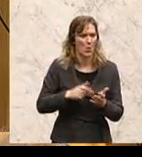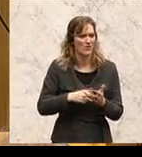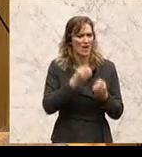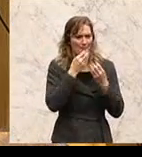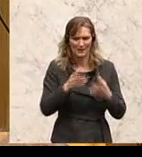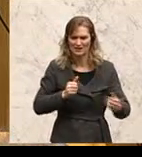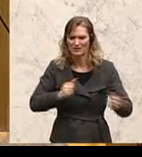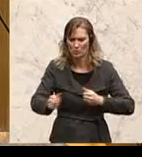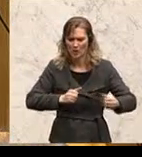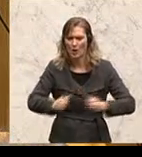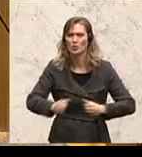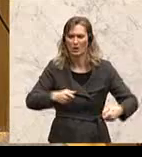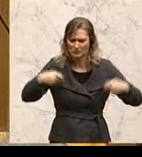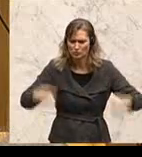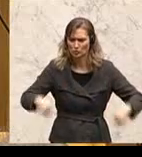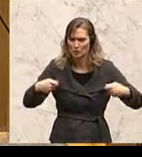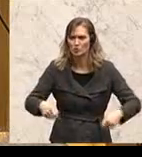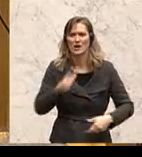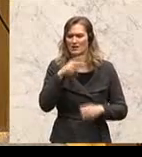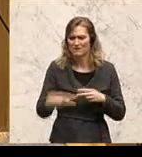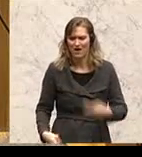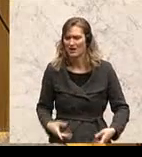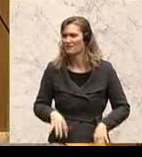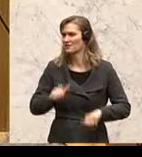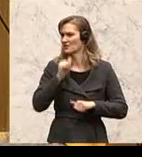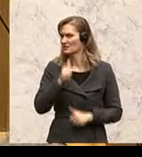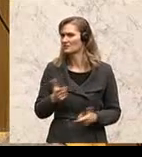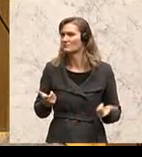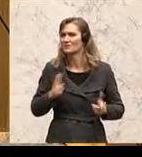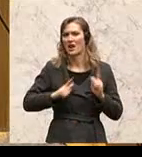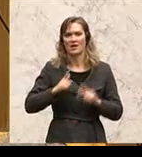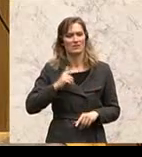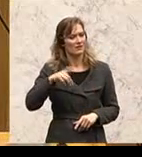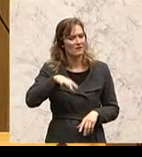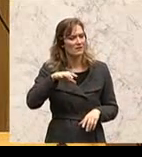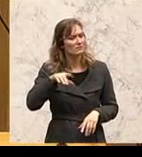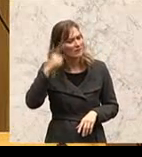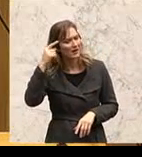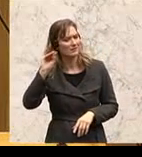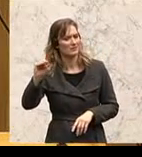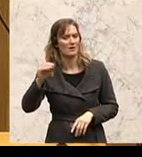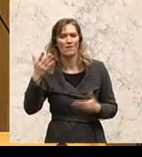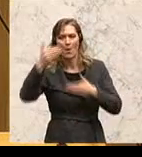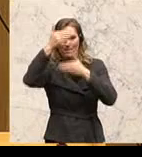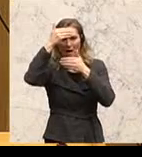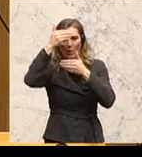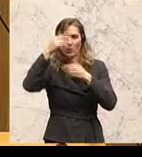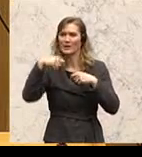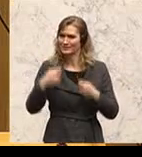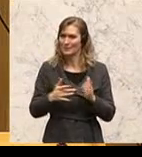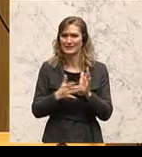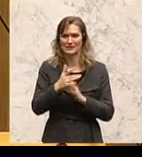herauskommt, Sie vielleicht auch daran zu erinnern, dass nach wie vor in Marokko Christen ausgewiesen werden.